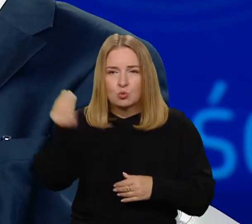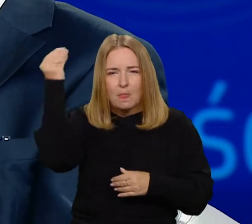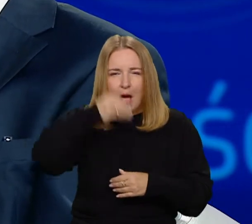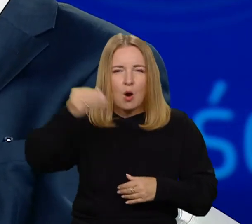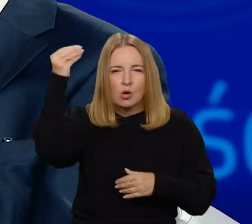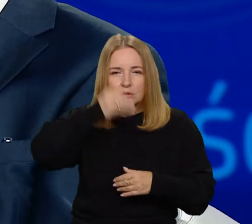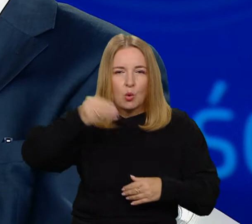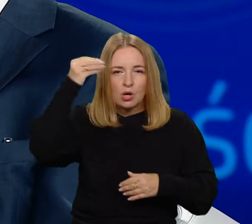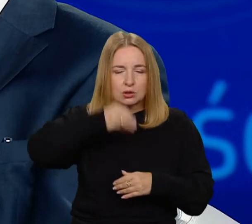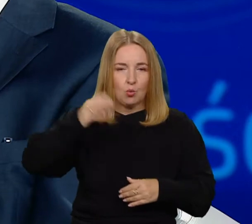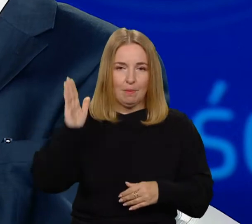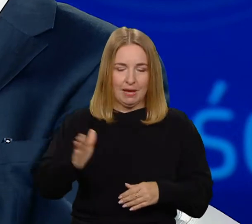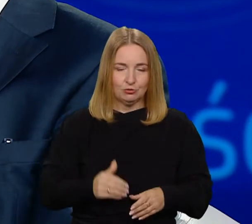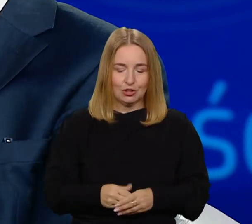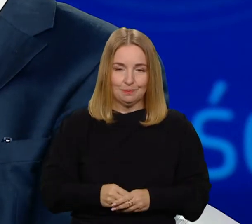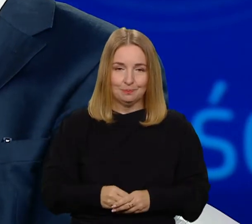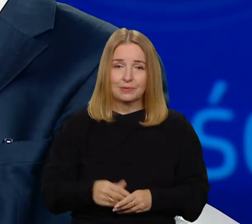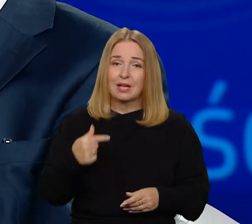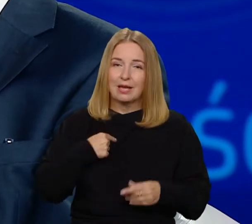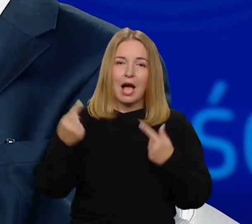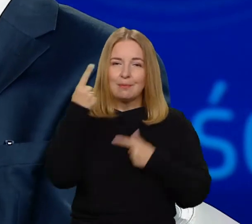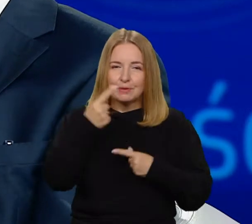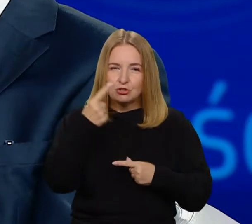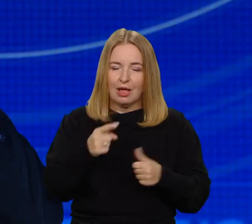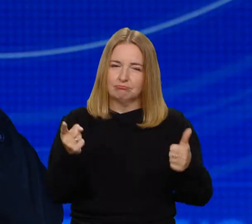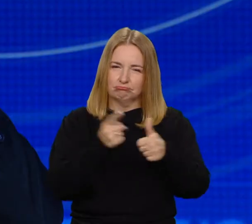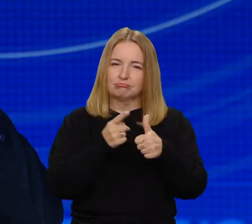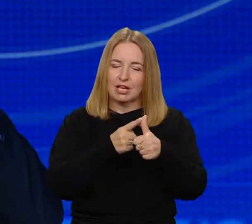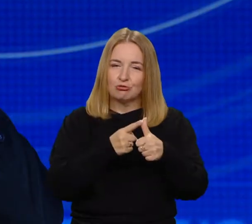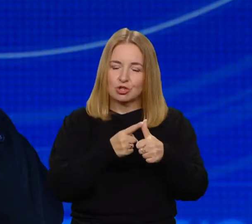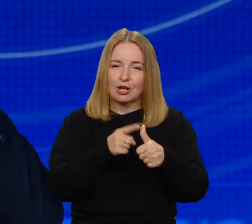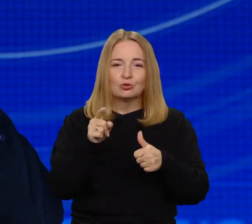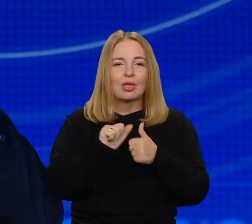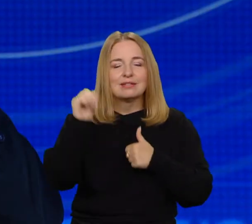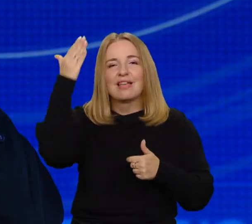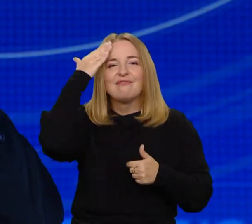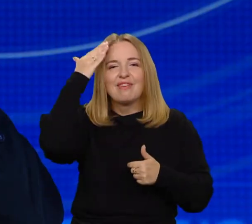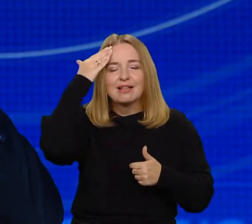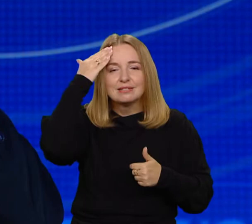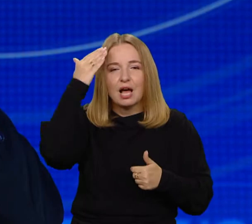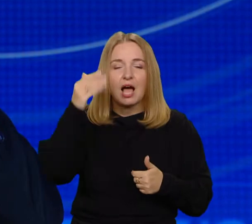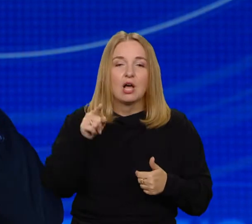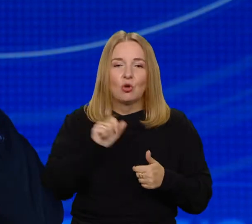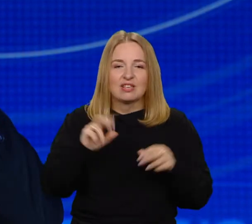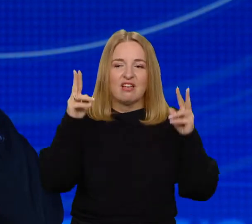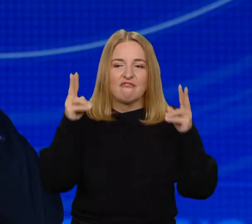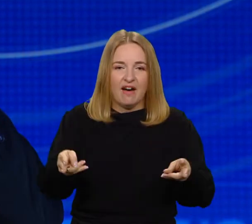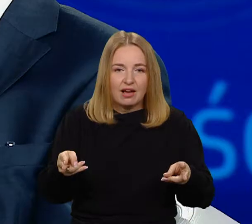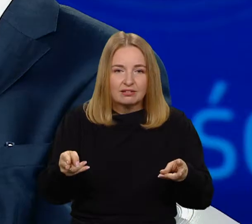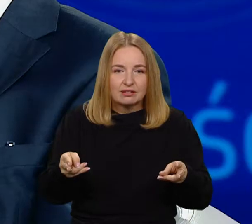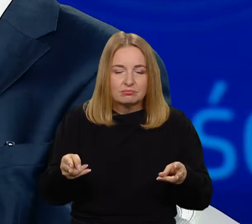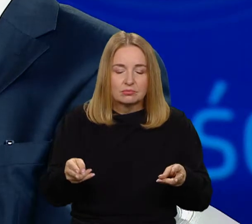z mojej perspektywy pierwszy punkt to jest wiedza rozumiana jako fakty, jako